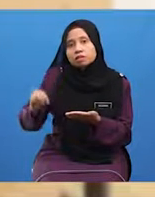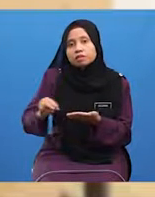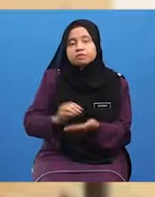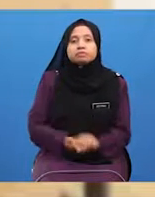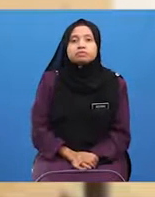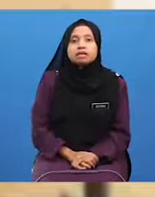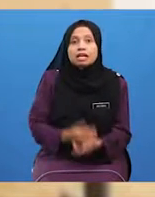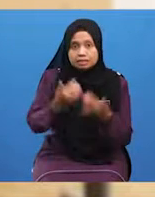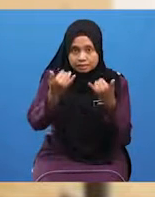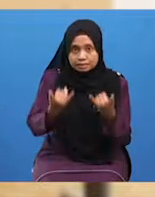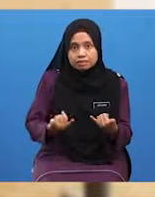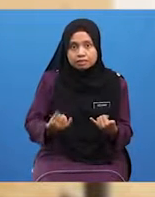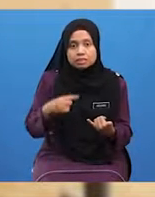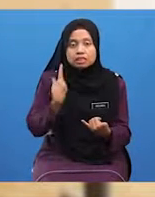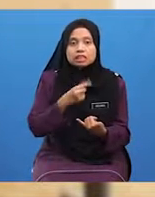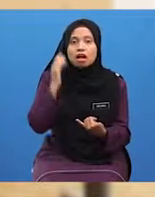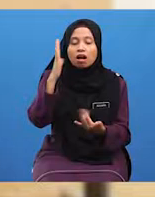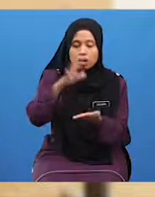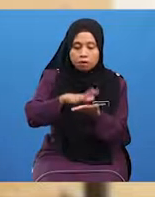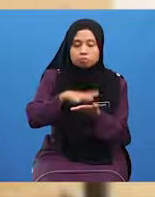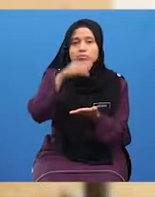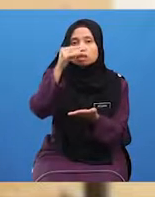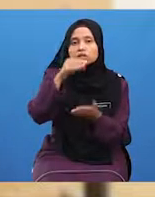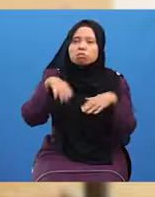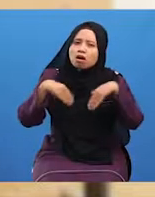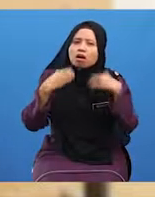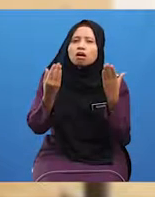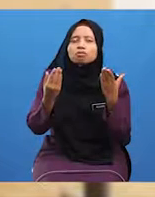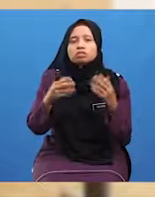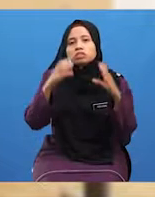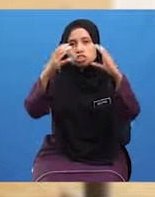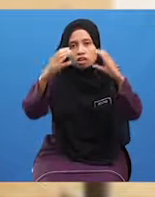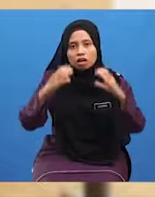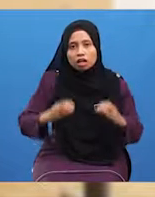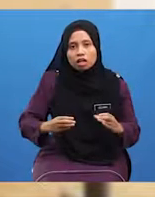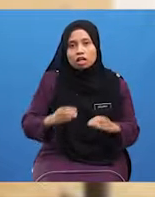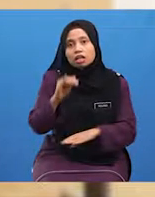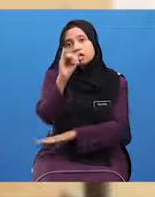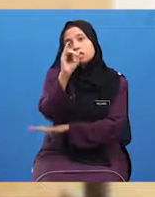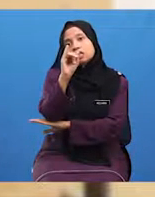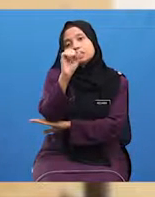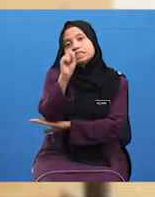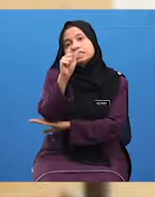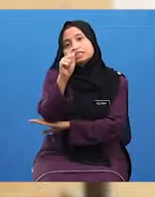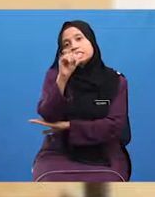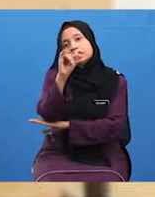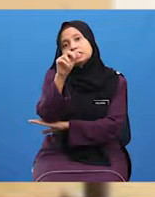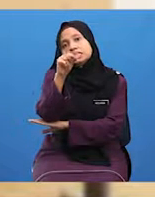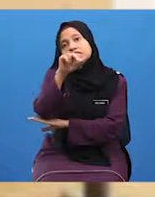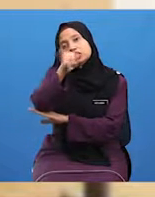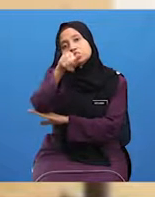Sekarang, kita akan belajar Bagaimanakah cara beristinjak yang betul